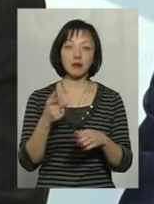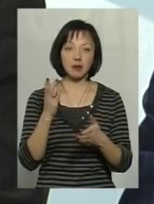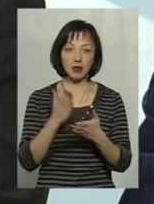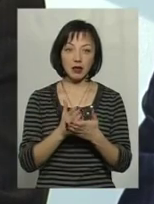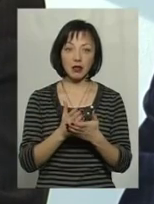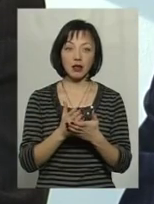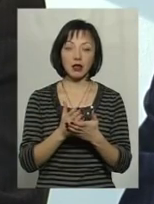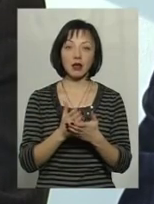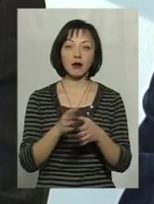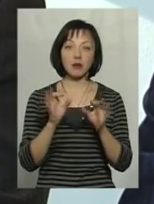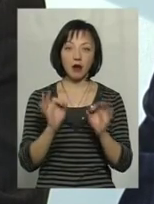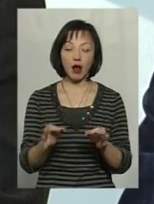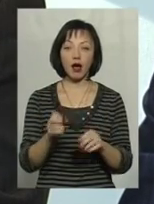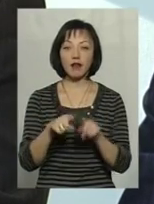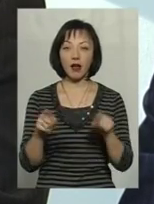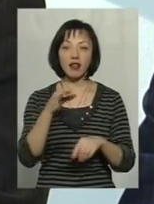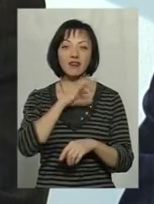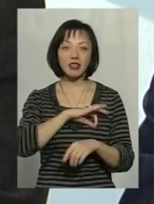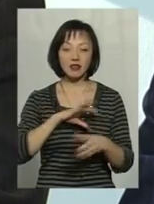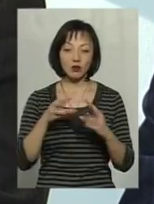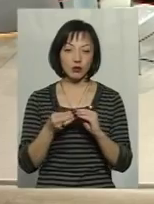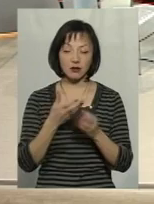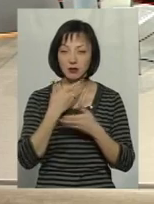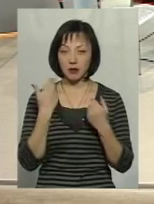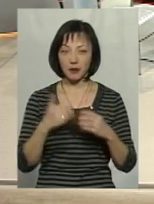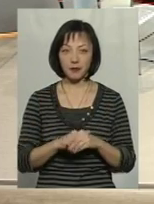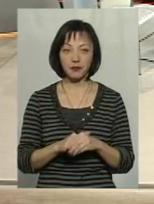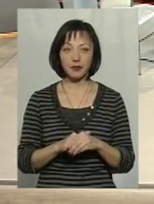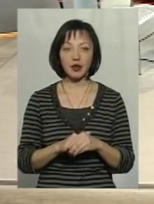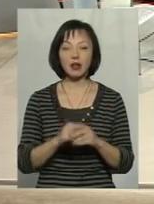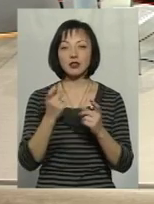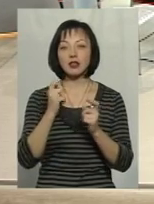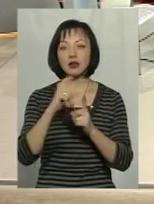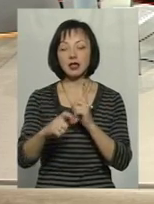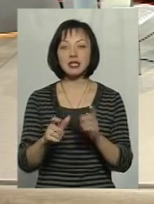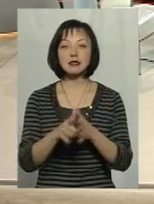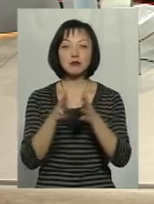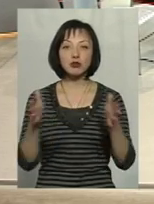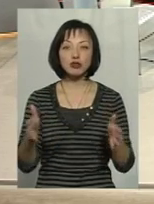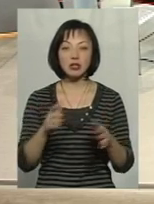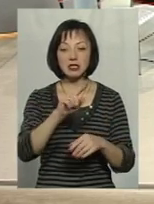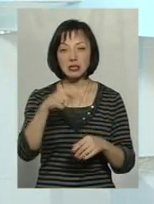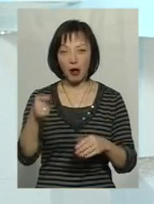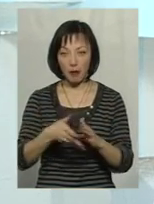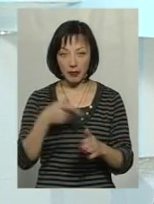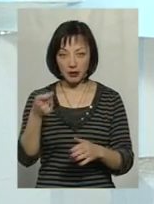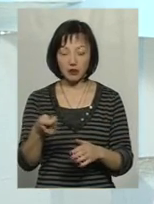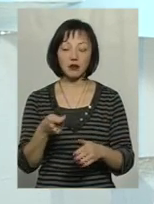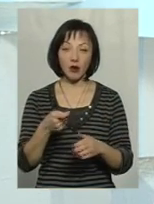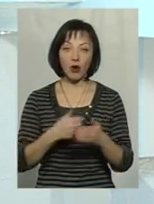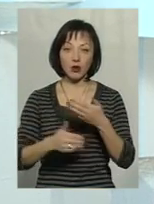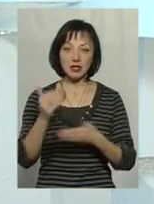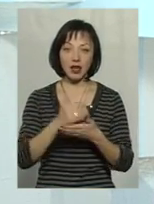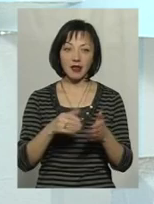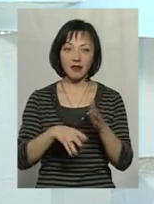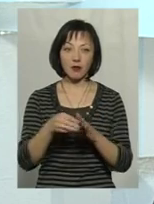все як треба, але деколи ефективності нема запитів. Пане Миколу, ремарка. Збільшення запитів, воно прогнозоване, тому що останні вибори до